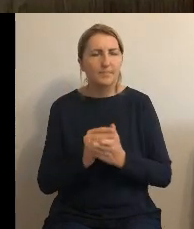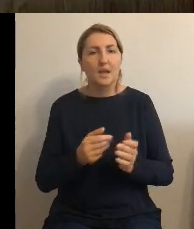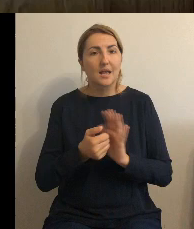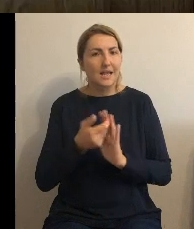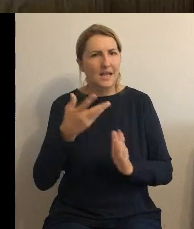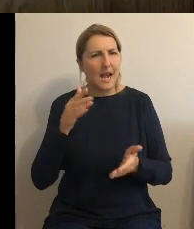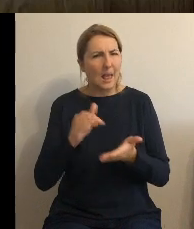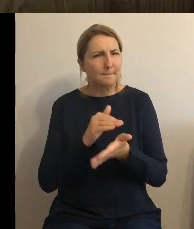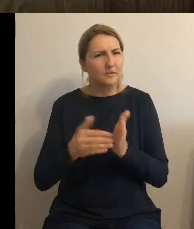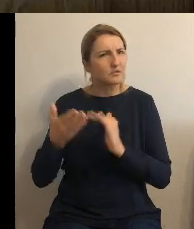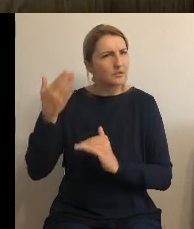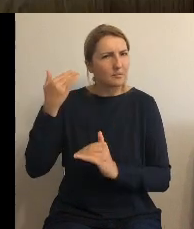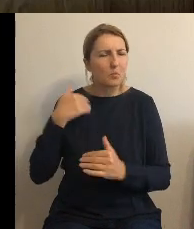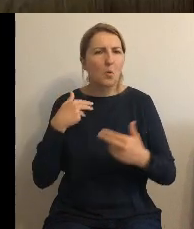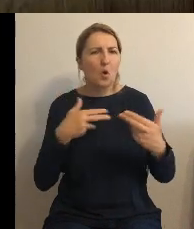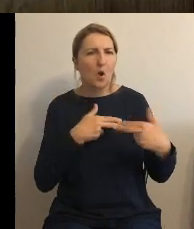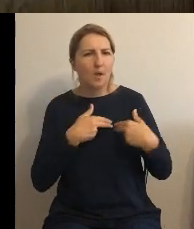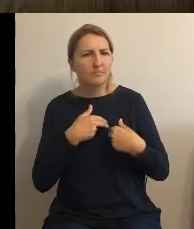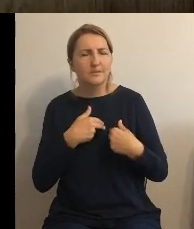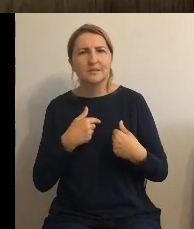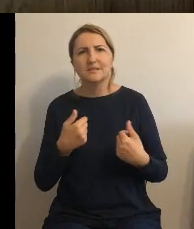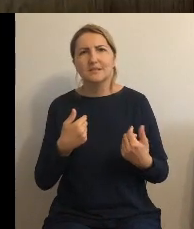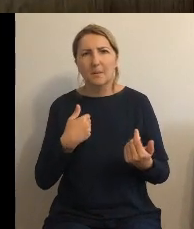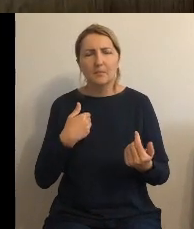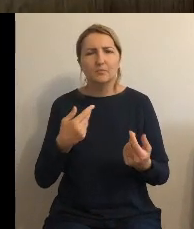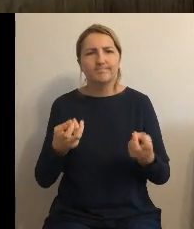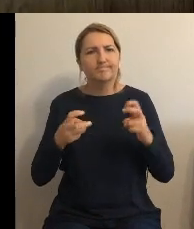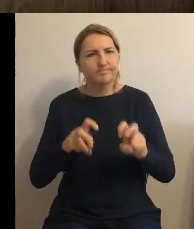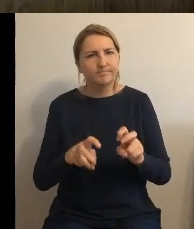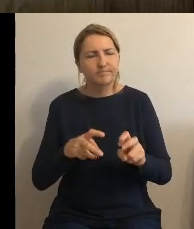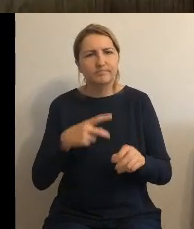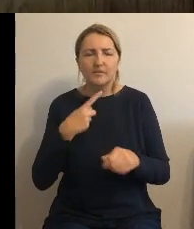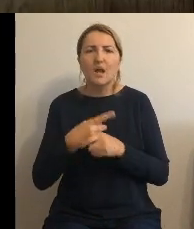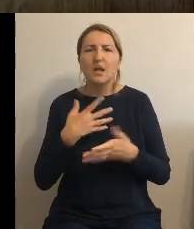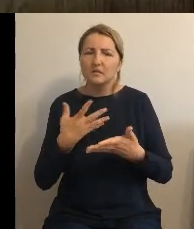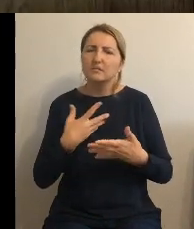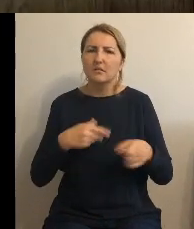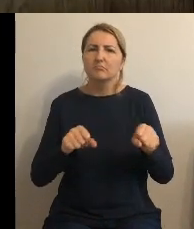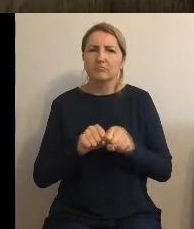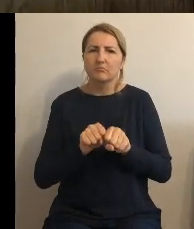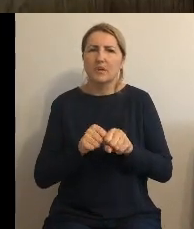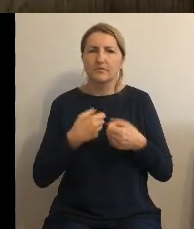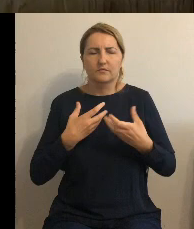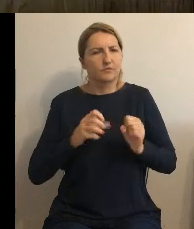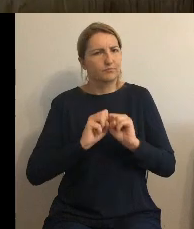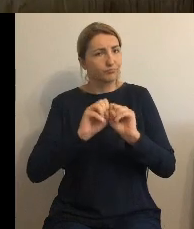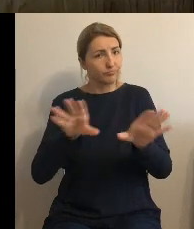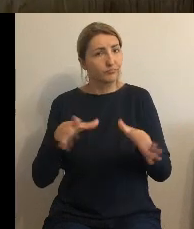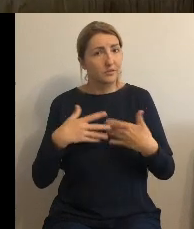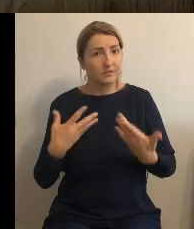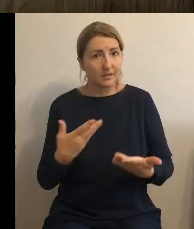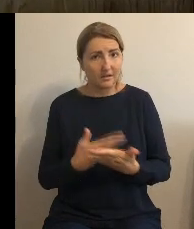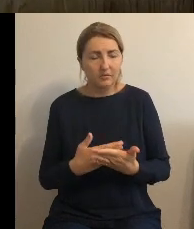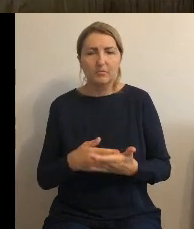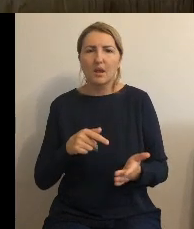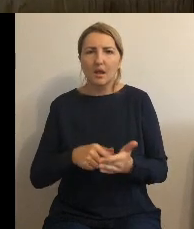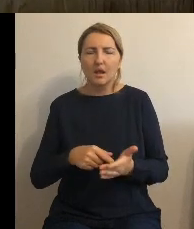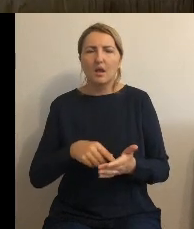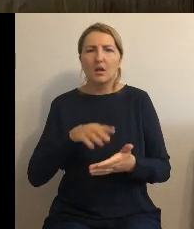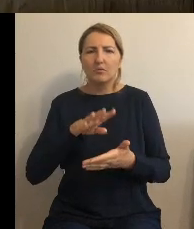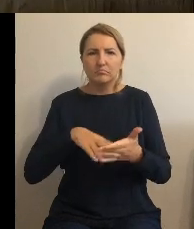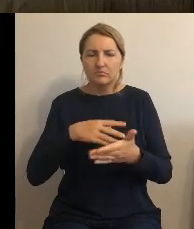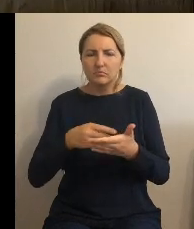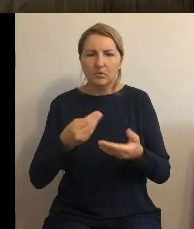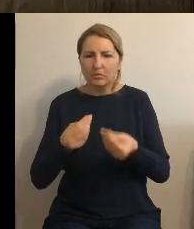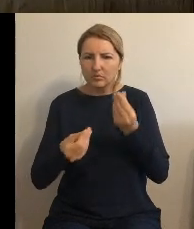sumie to nie musieliśmy jeszcze o tym rozmawiać ale też żeby tutaj być z wami fair no to od razu mówię że taryfy i stawki wyszły nam ciut